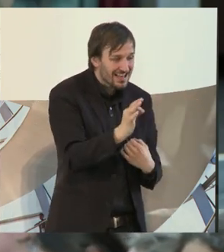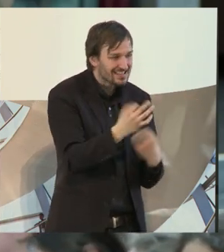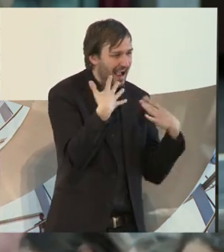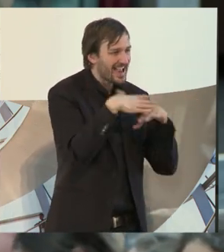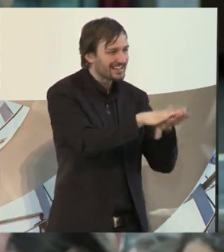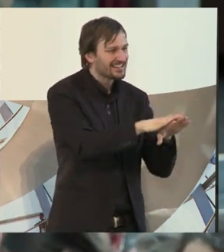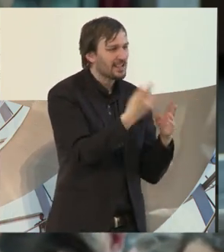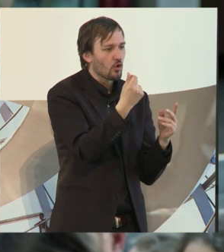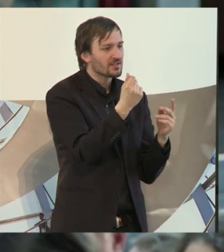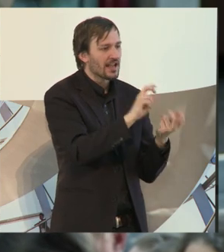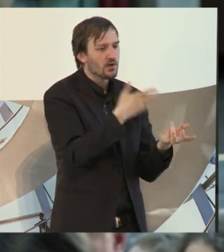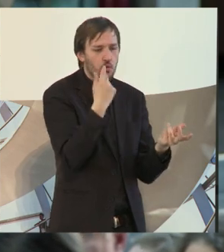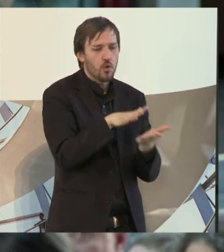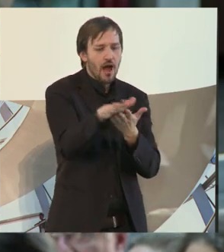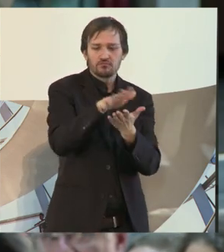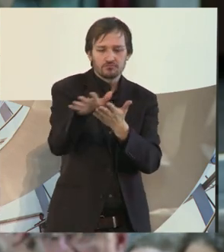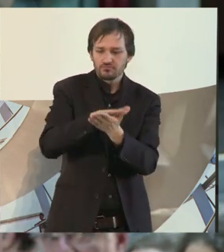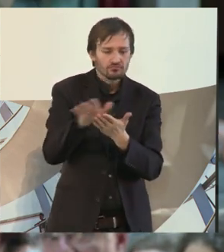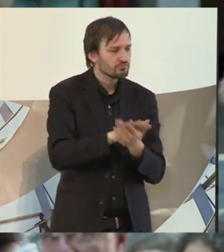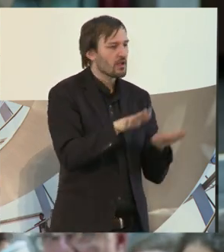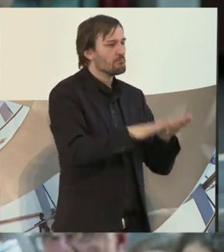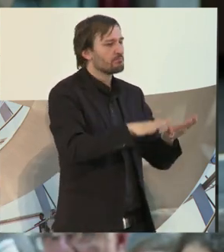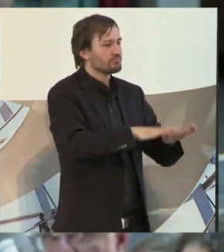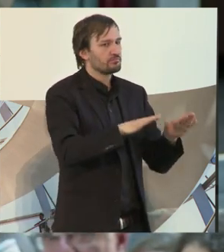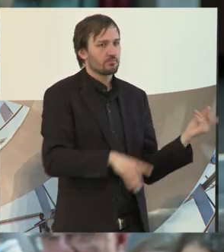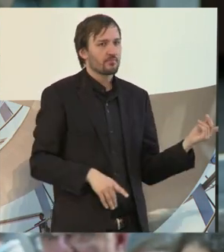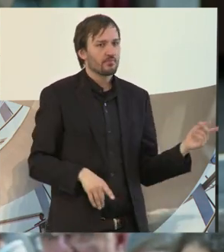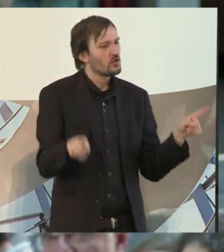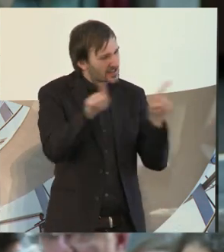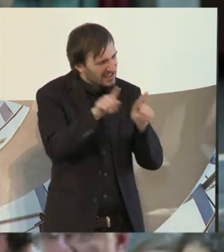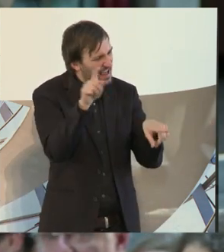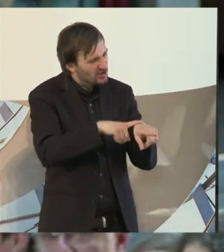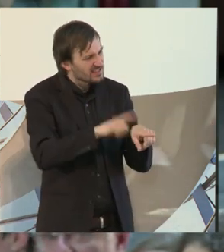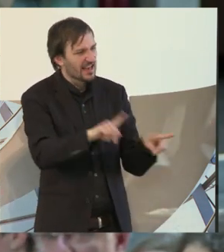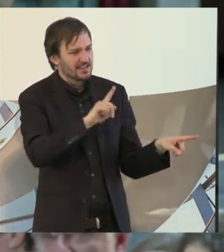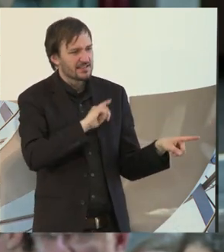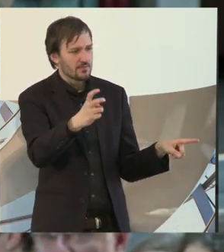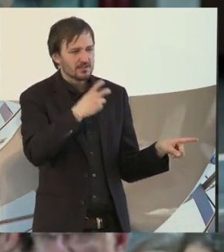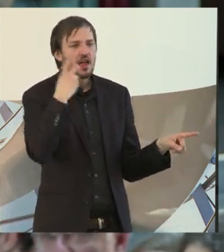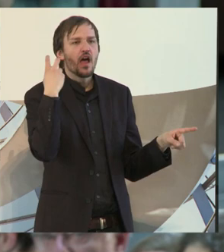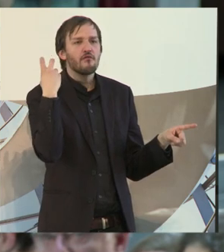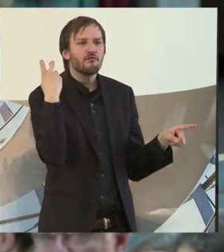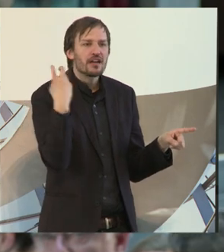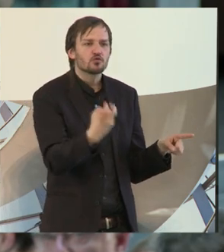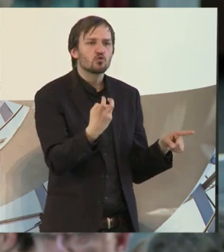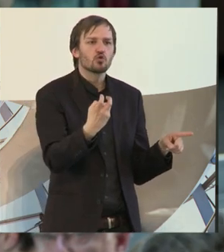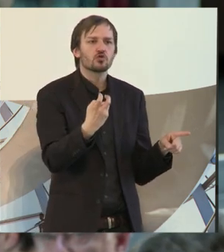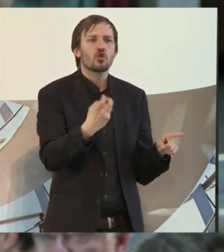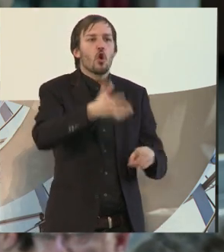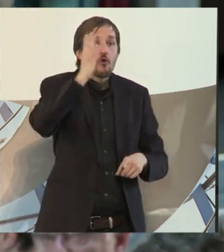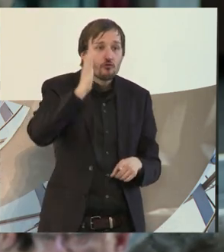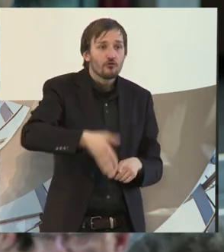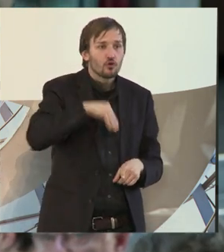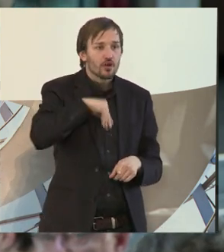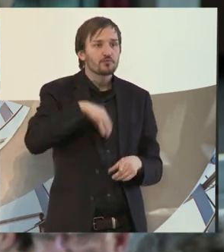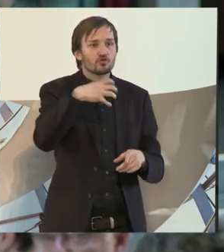Eingliederungsgelder nicht umgesetzt. Gleichzeitig haben wir versucht, über Gesundheitsstadt Berlin 500 psychisch Kranke